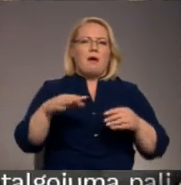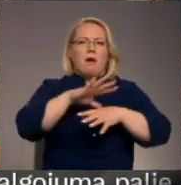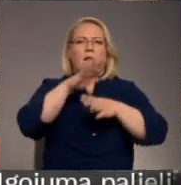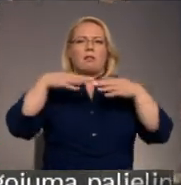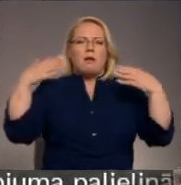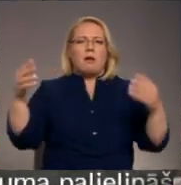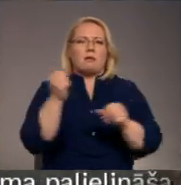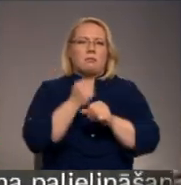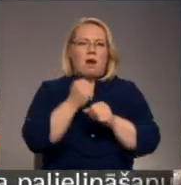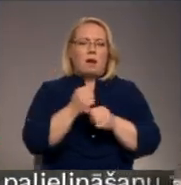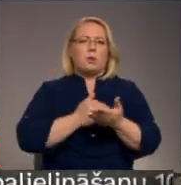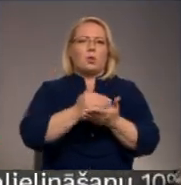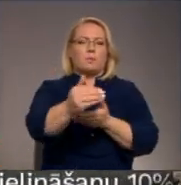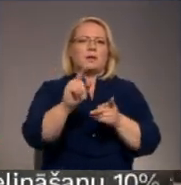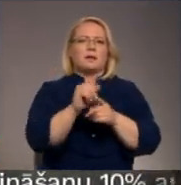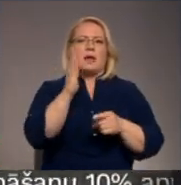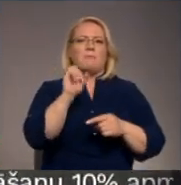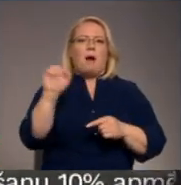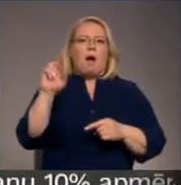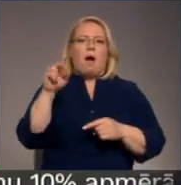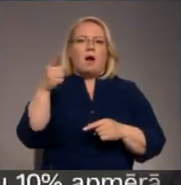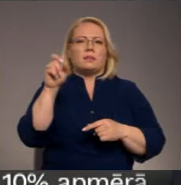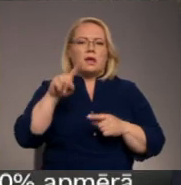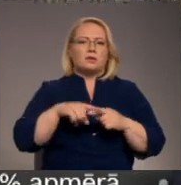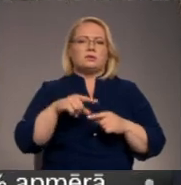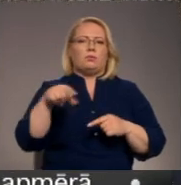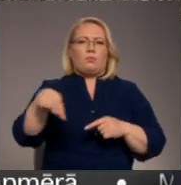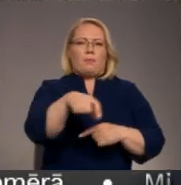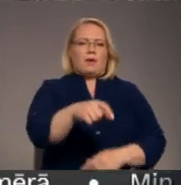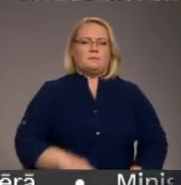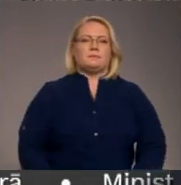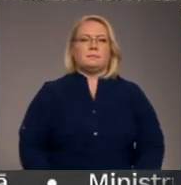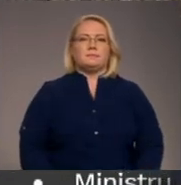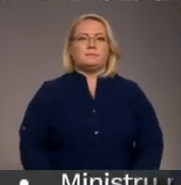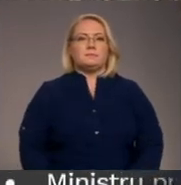plūdu riskus, turpinās bārtas un tosele supēs. Sēlga Dreimana, Edvins Sveils, aizpatestalvīzijam.